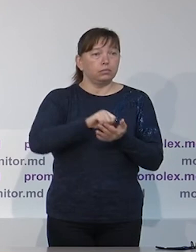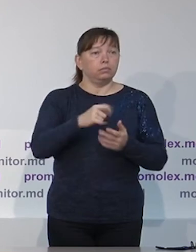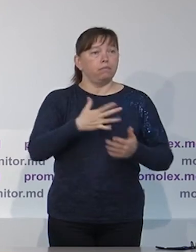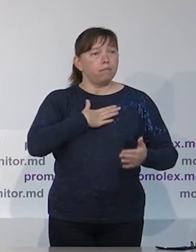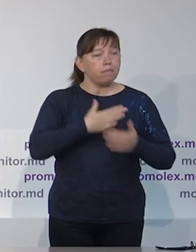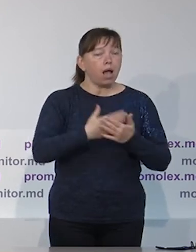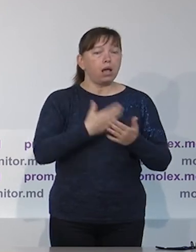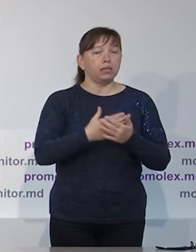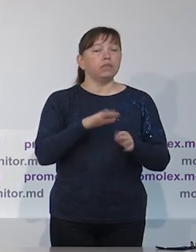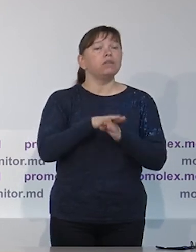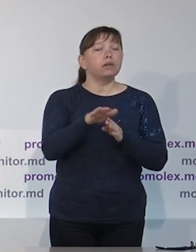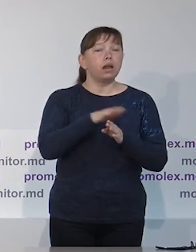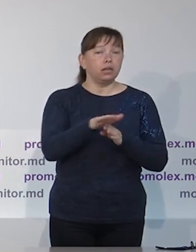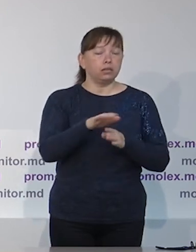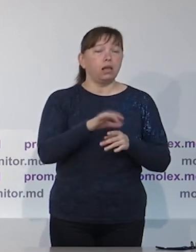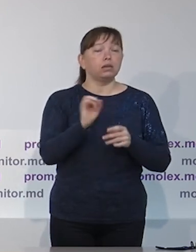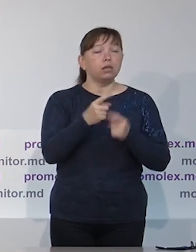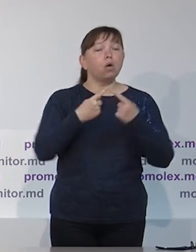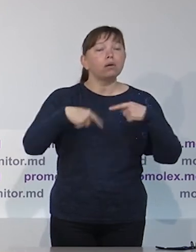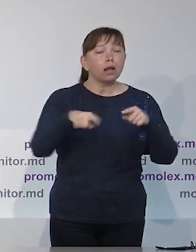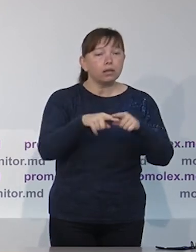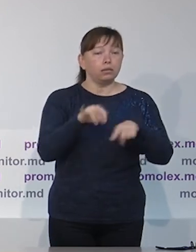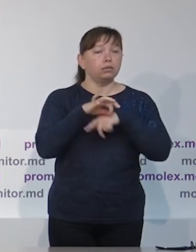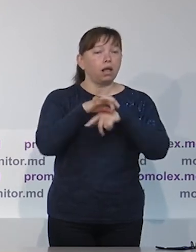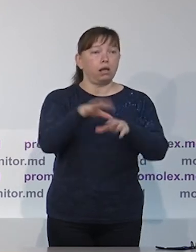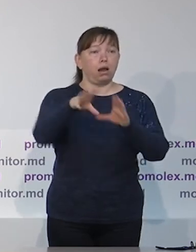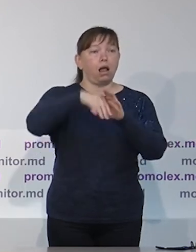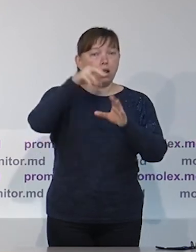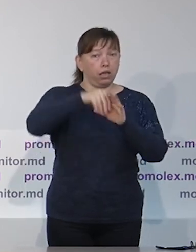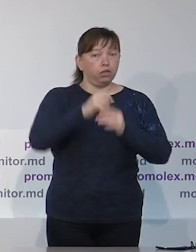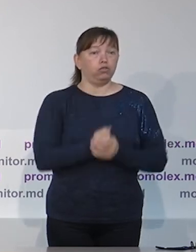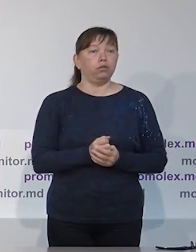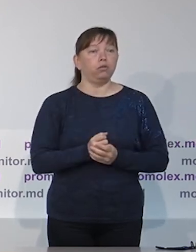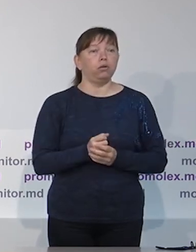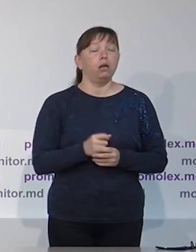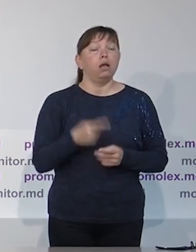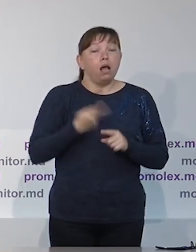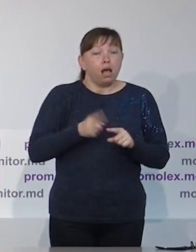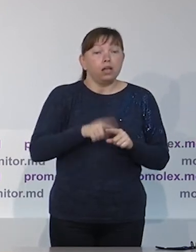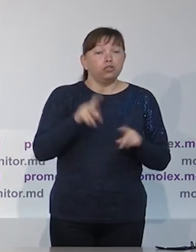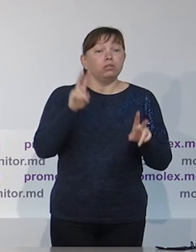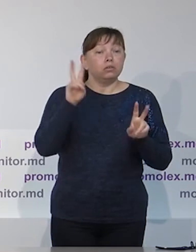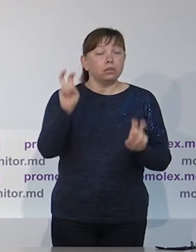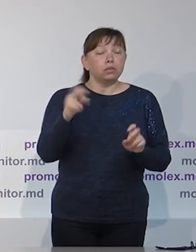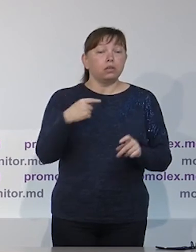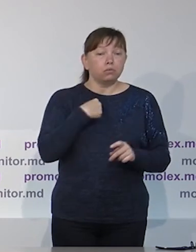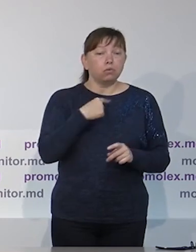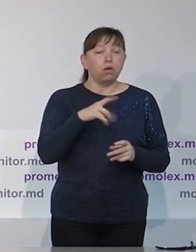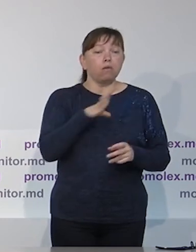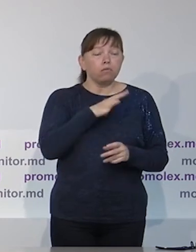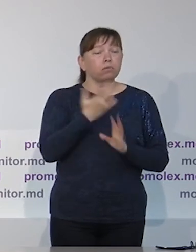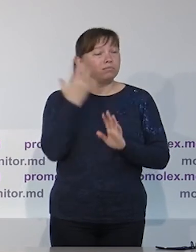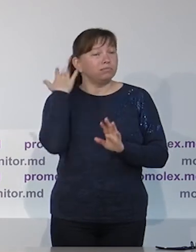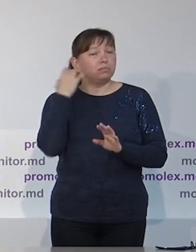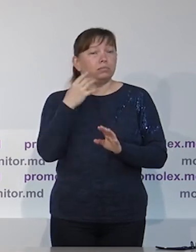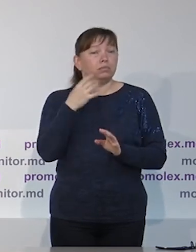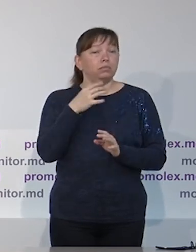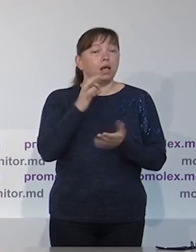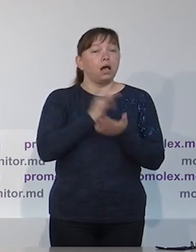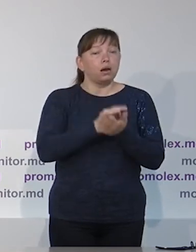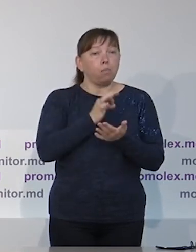Что касается местной публичной администрации, мы обратили внимание на то, что местная